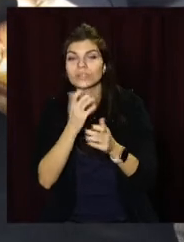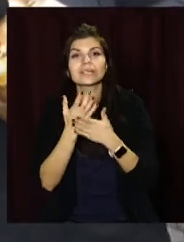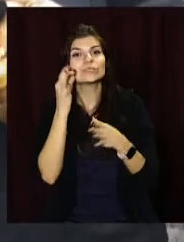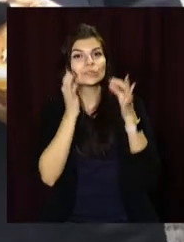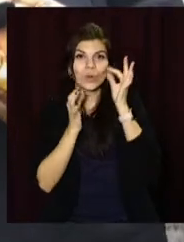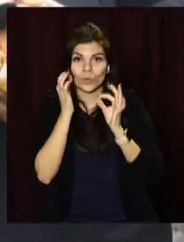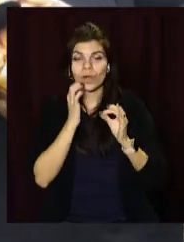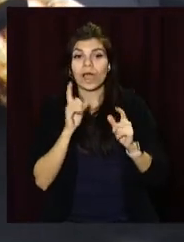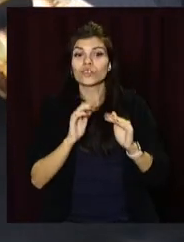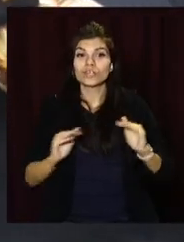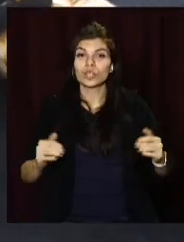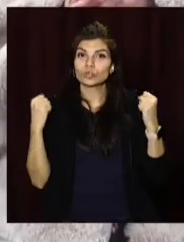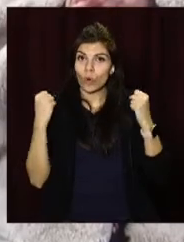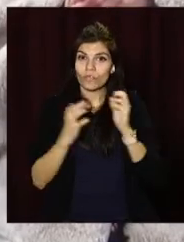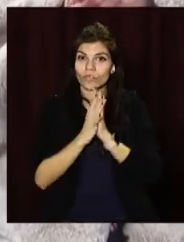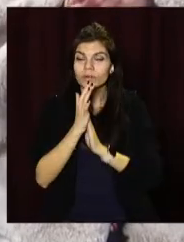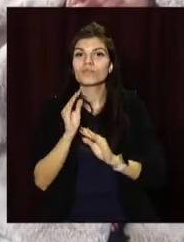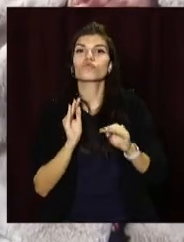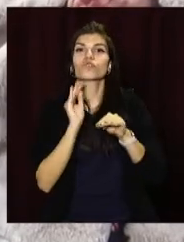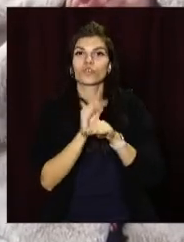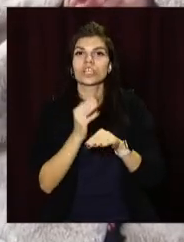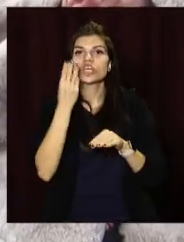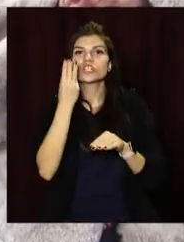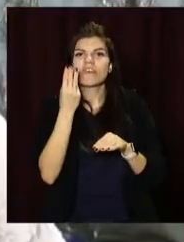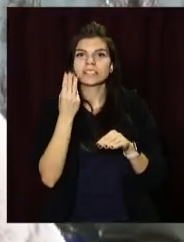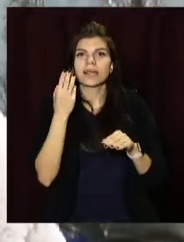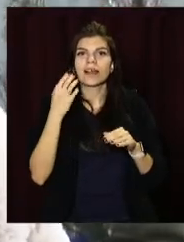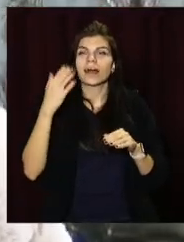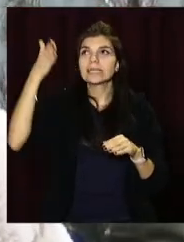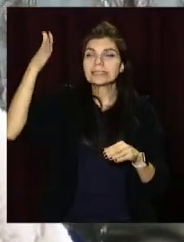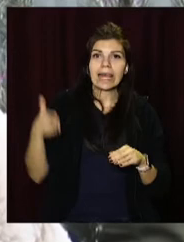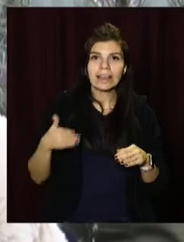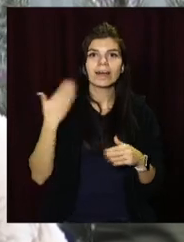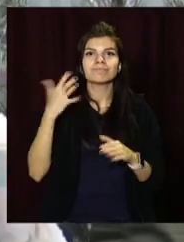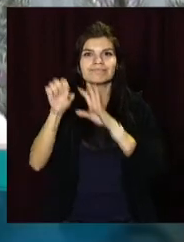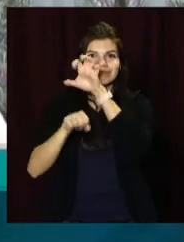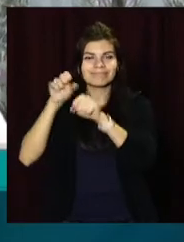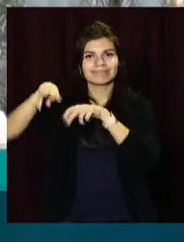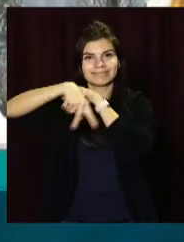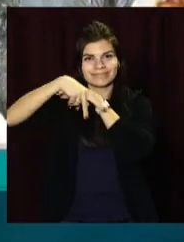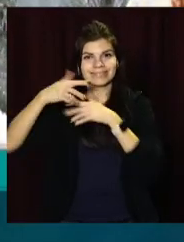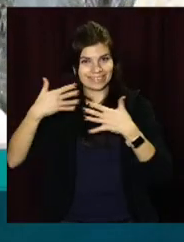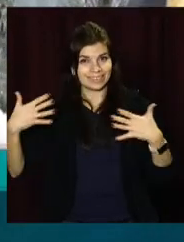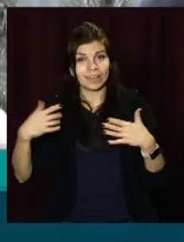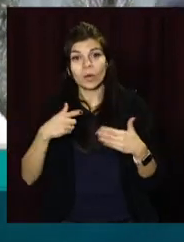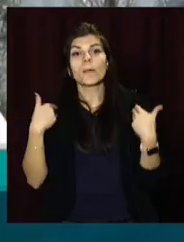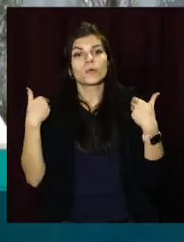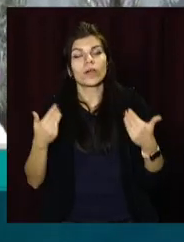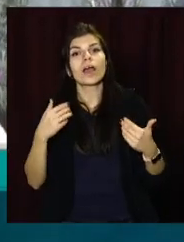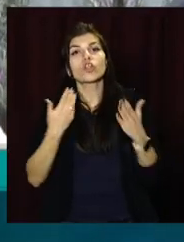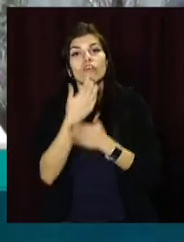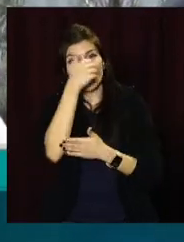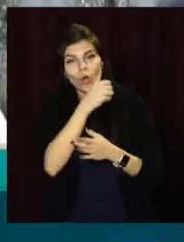солодощі. А щоб діти росли здоровими, на додачу і швецька стінка. Ми привітали їх зі святами, з Новим Роком, Різдвом Христовим.